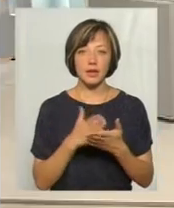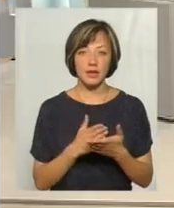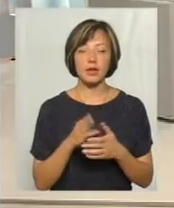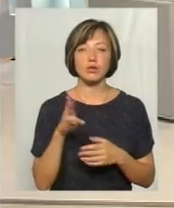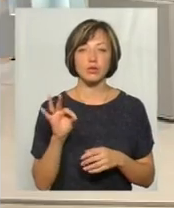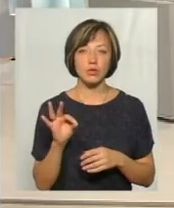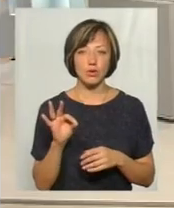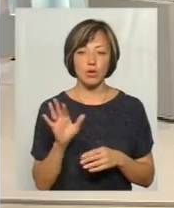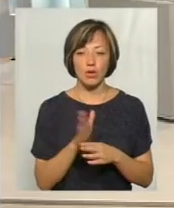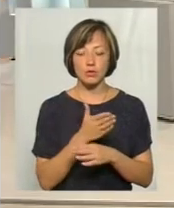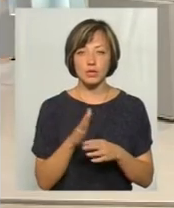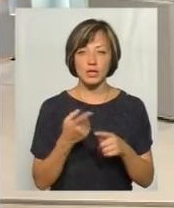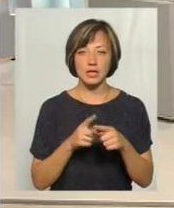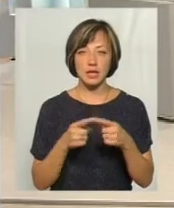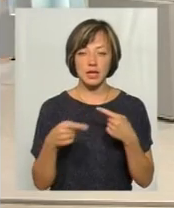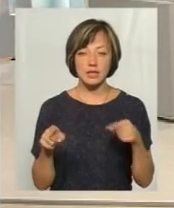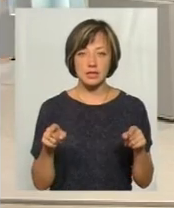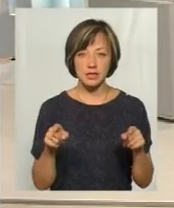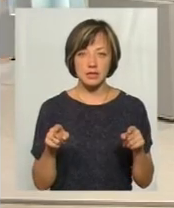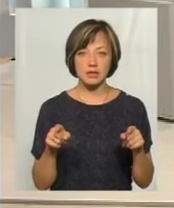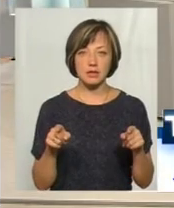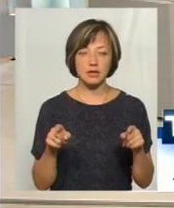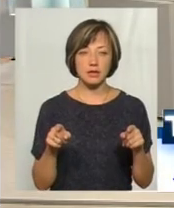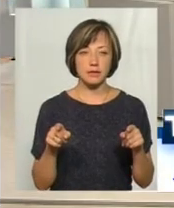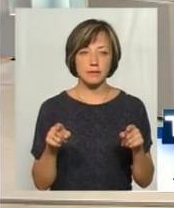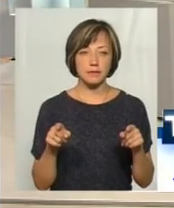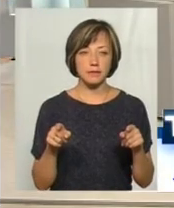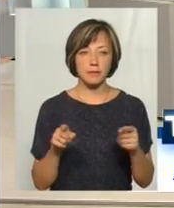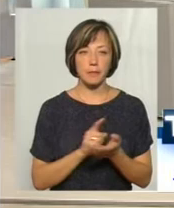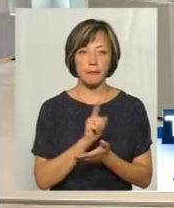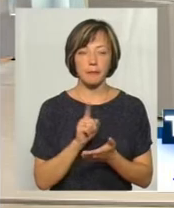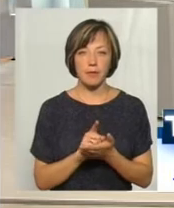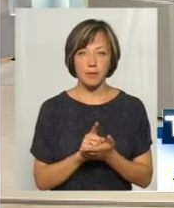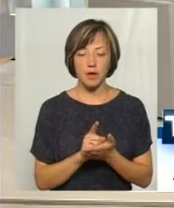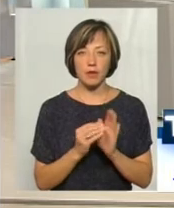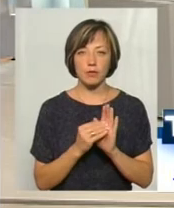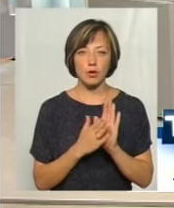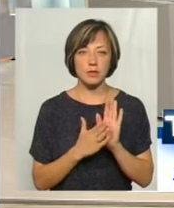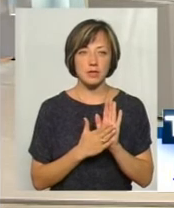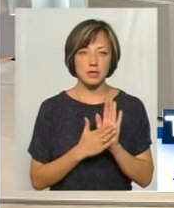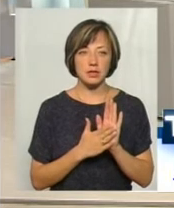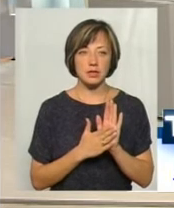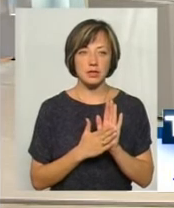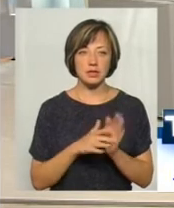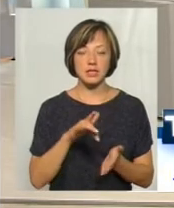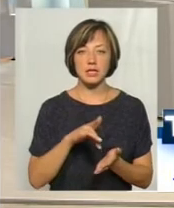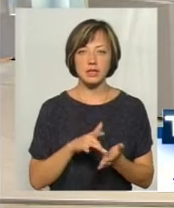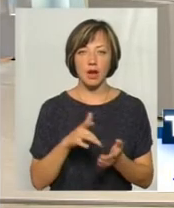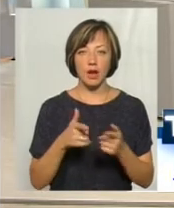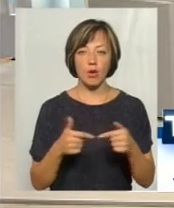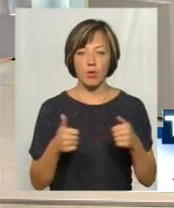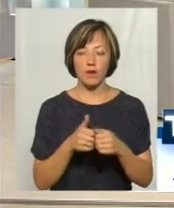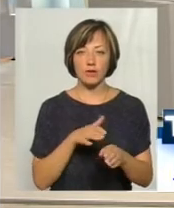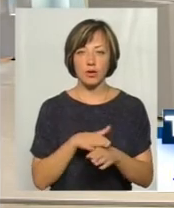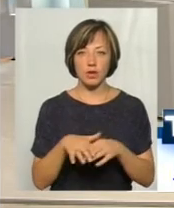розподіл цієї різниці показників має прописати Центральний орган виконавчої влади.